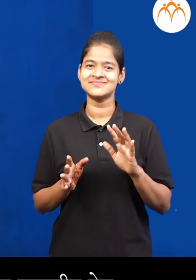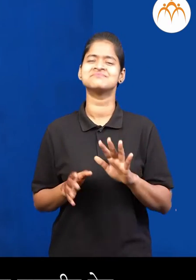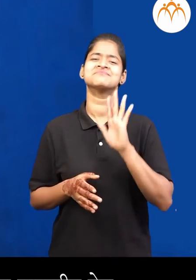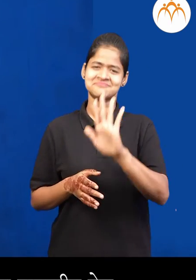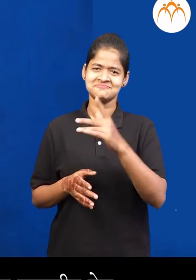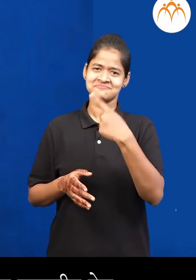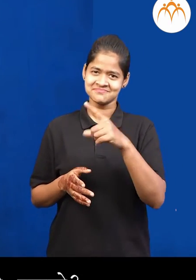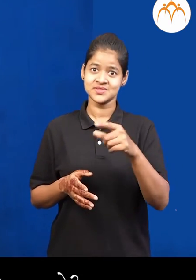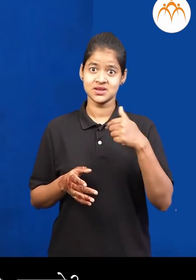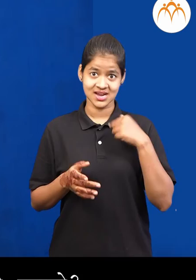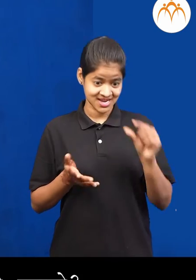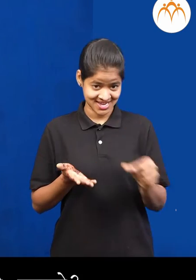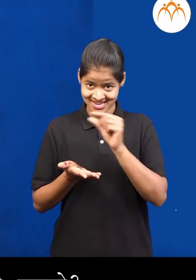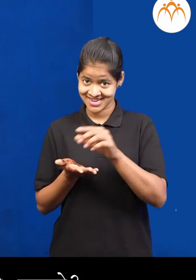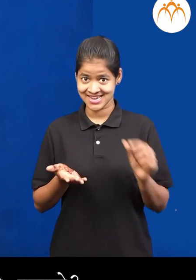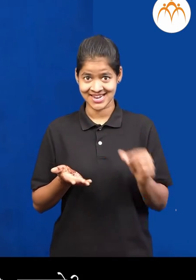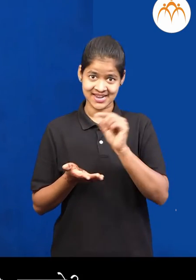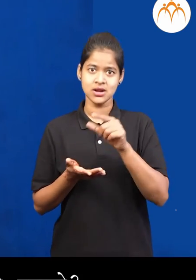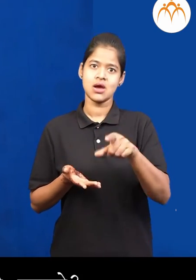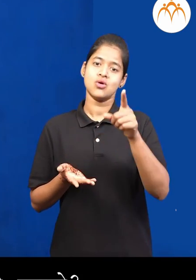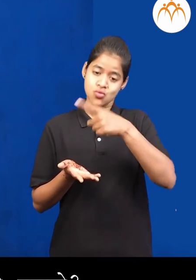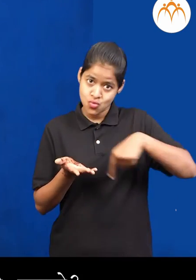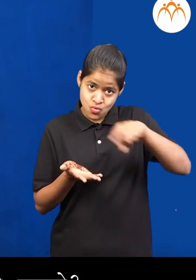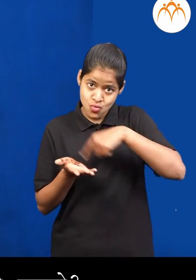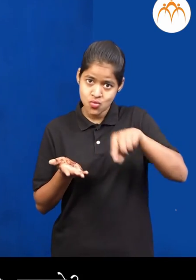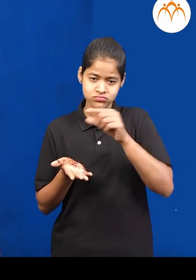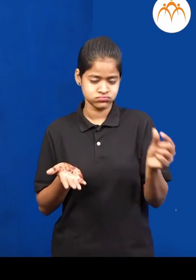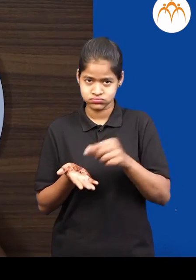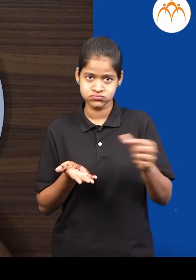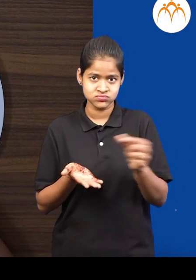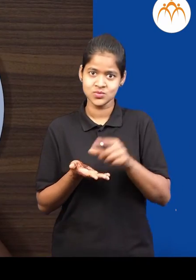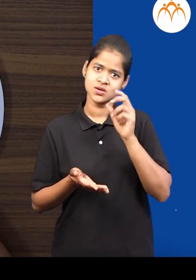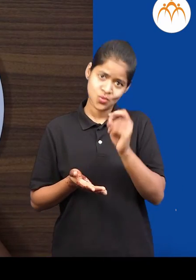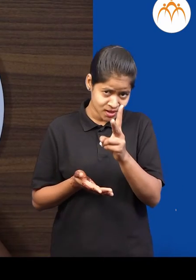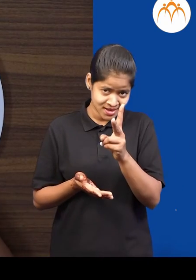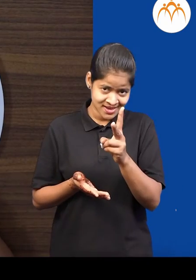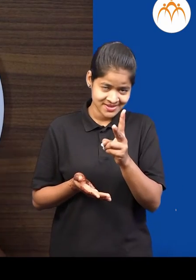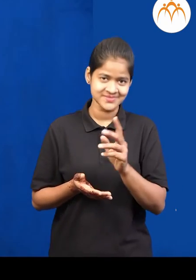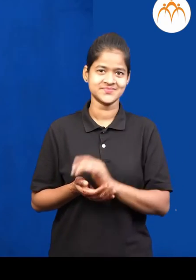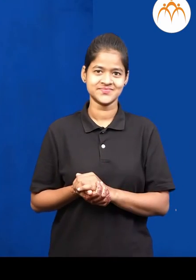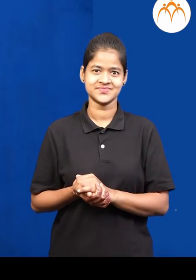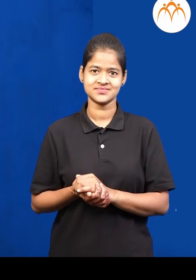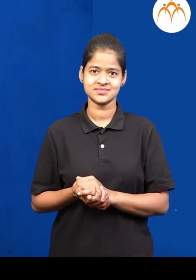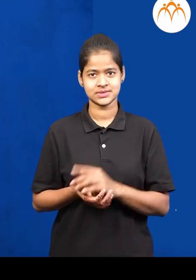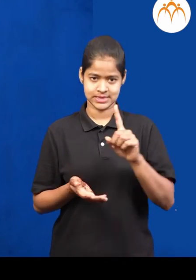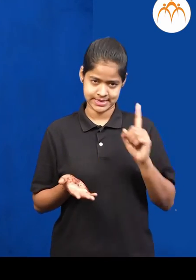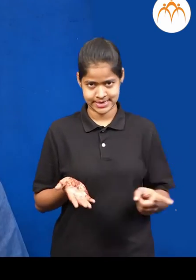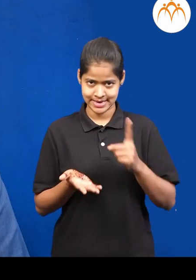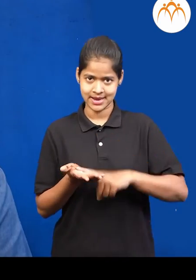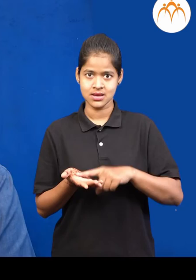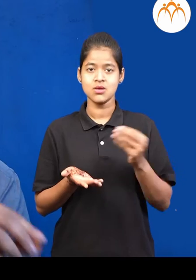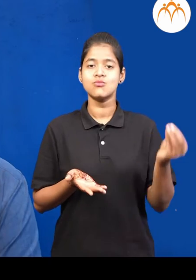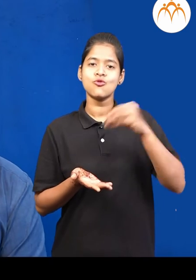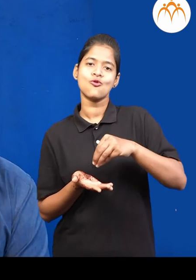तू ताटलिट ठेव और अणि मोज़त रहा किती दिल्याते कहला? अता हे एक, पुड़चा द्याना